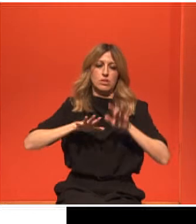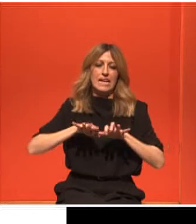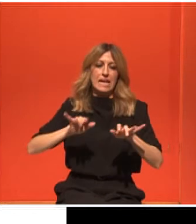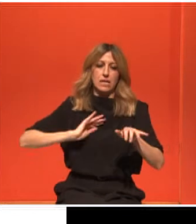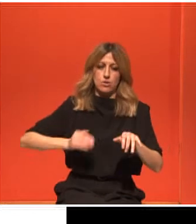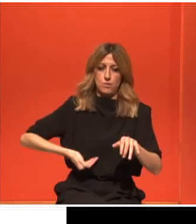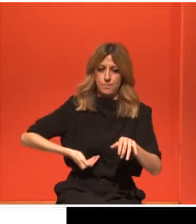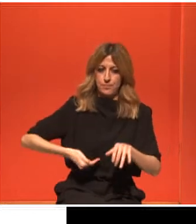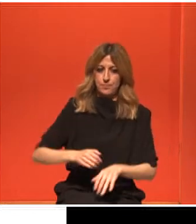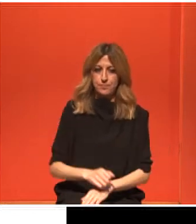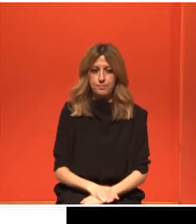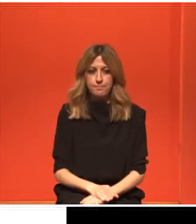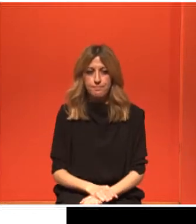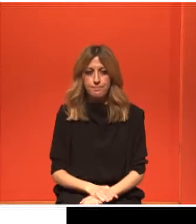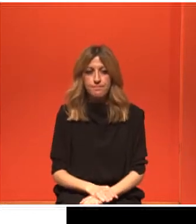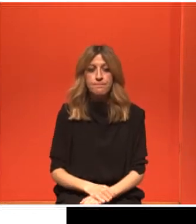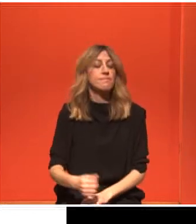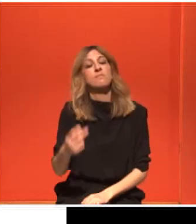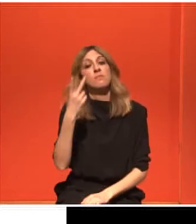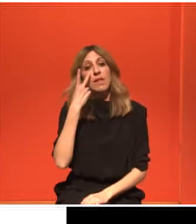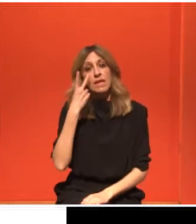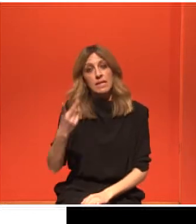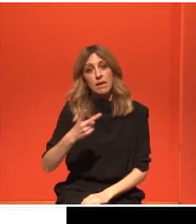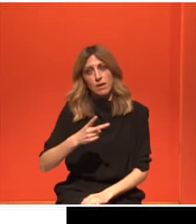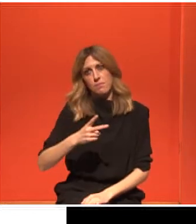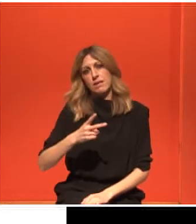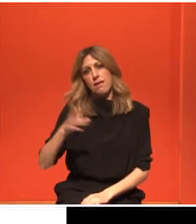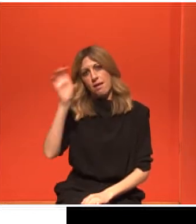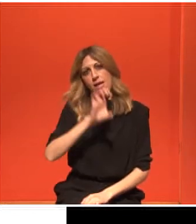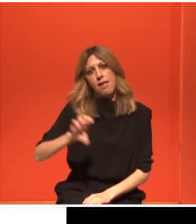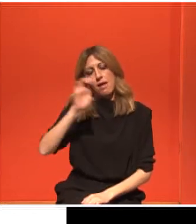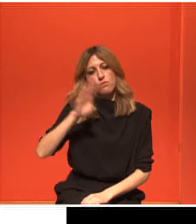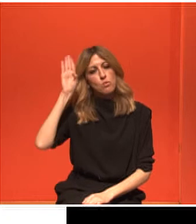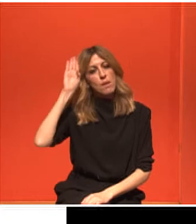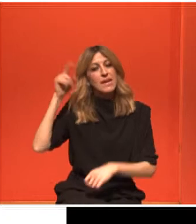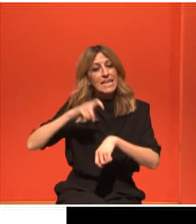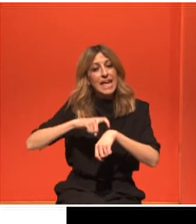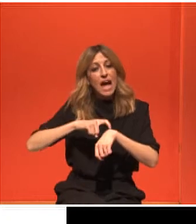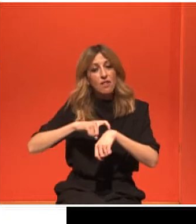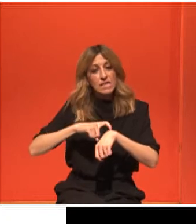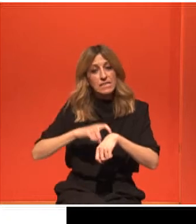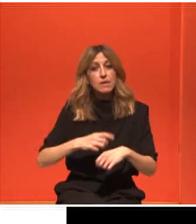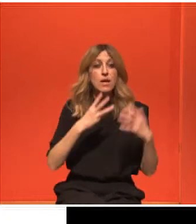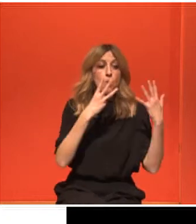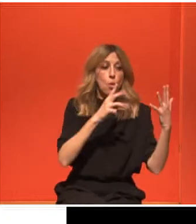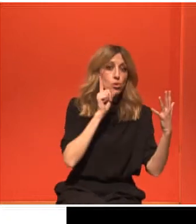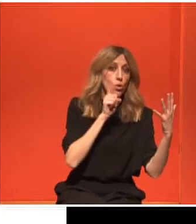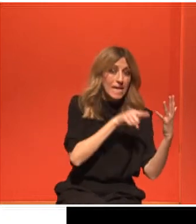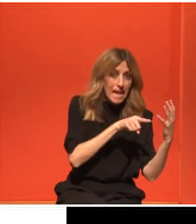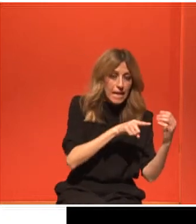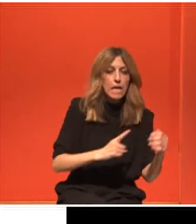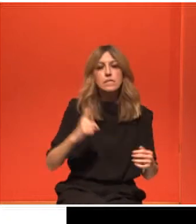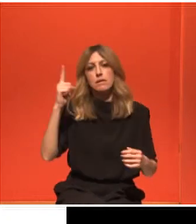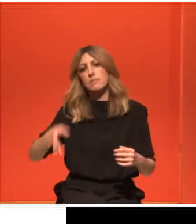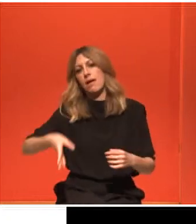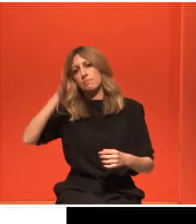ότι το νούμερο παγκοσμίως στο δυτικό κόσμο έχει διαμορφωθεί αυτή τη στιγμή στο μία προς οχτώ γυναίκες. Αυτό το